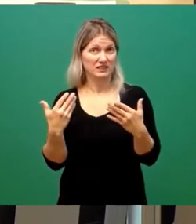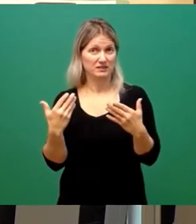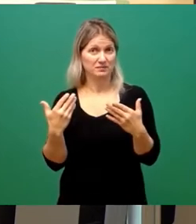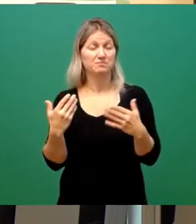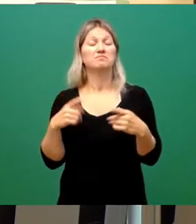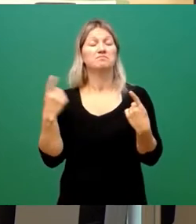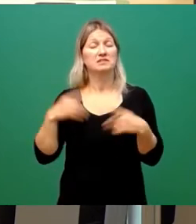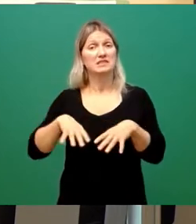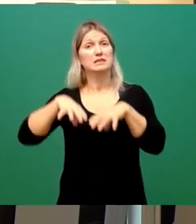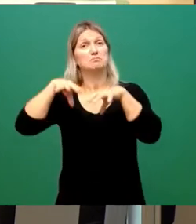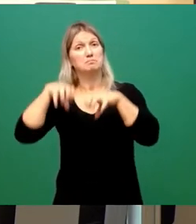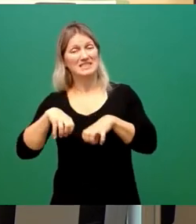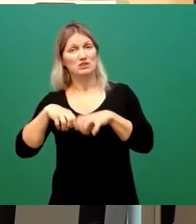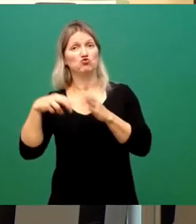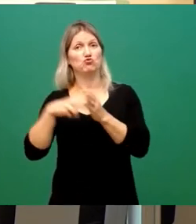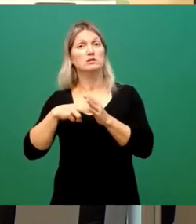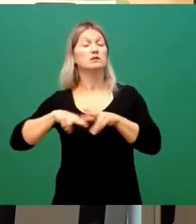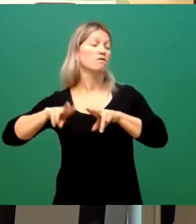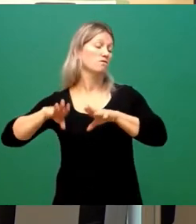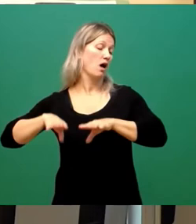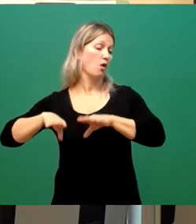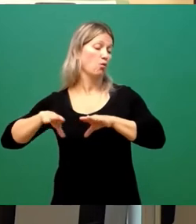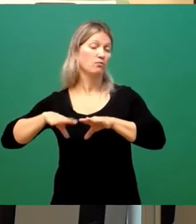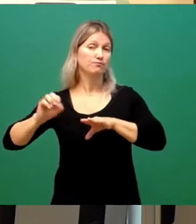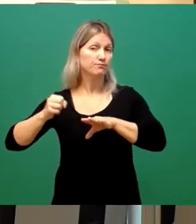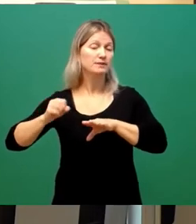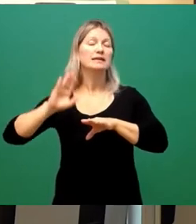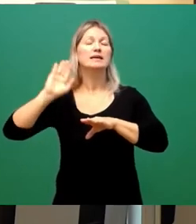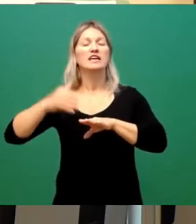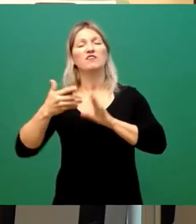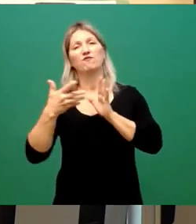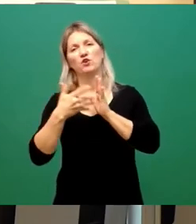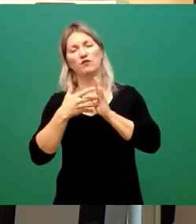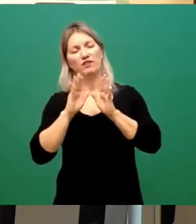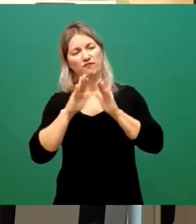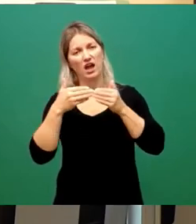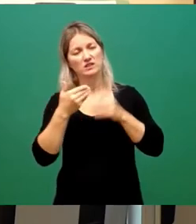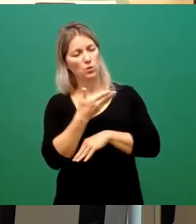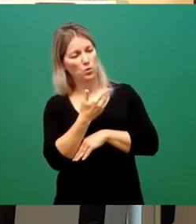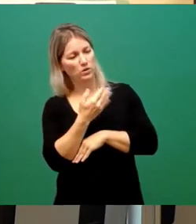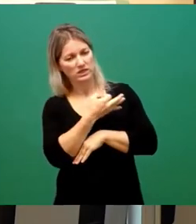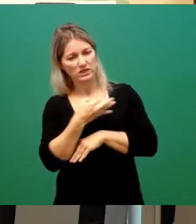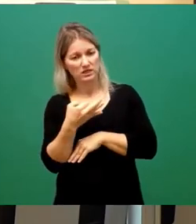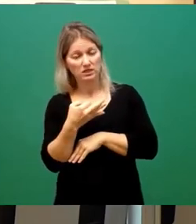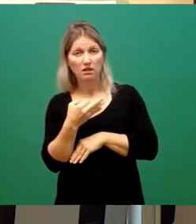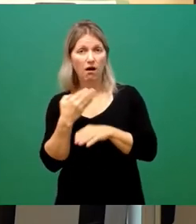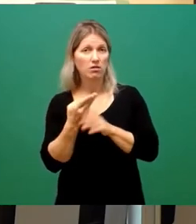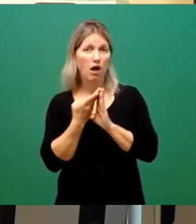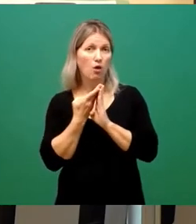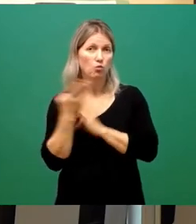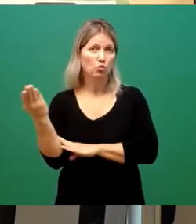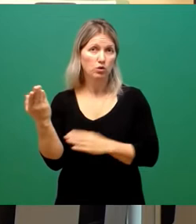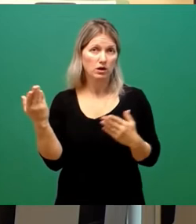nicht umsetzen ließ, hat man die fünfte Fraktion hinzugenommen. Auch das ist gescheitert letzten Endes. Auch eine